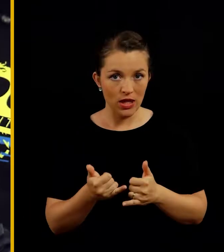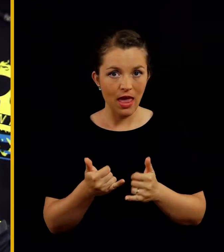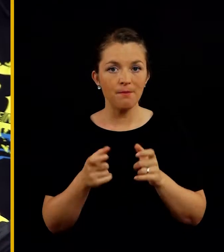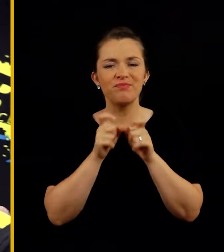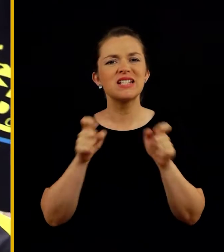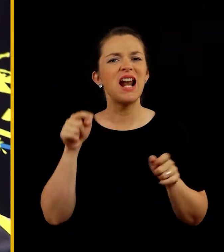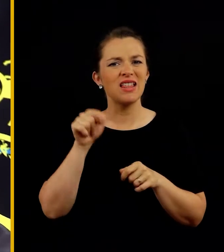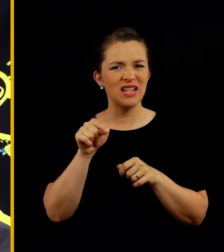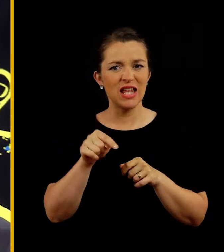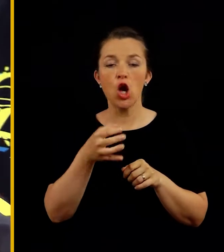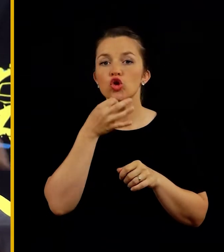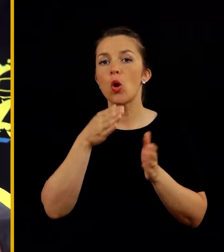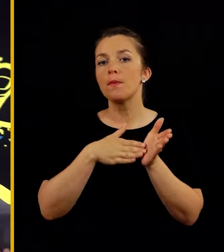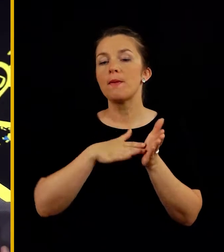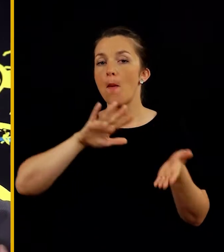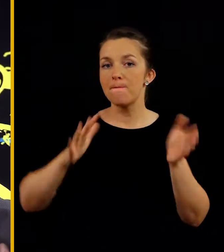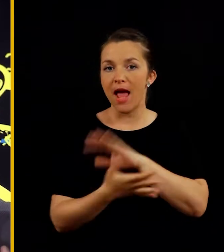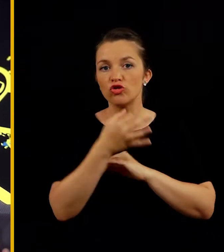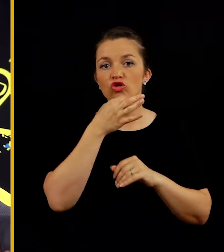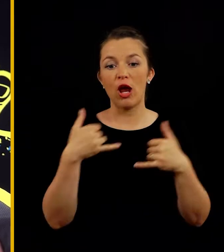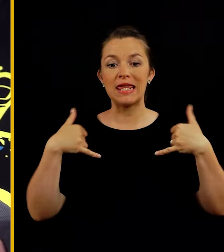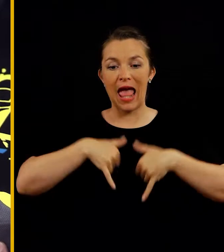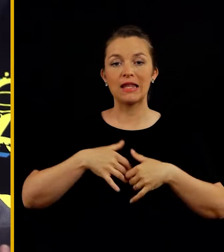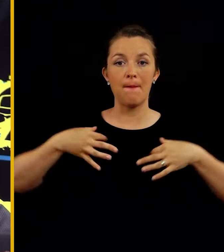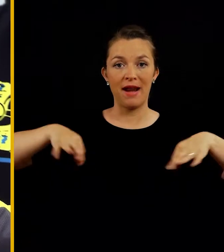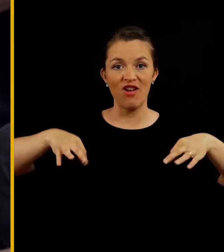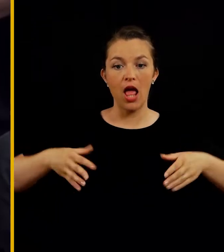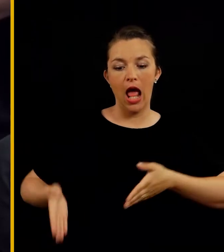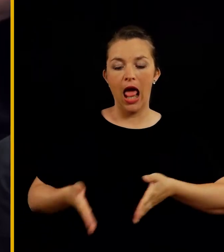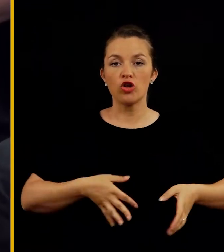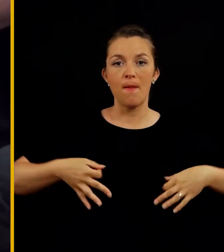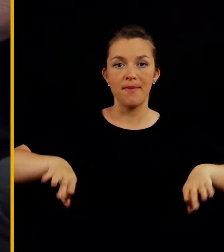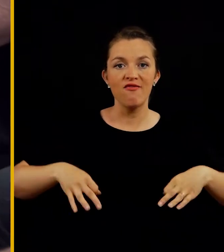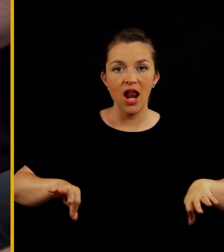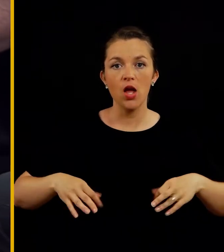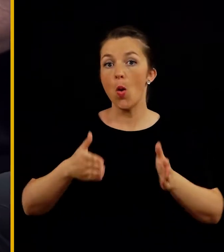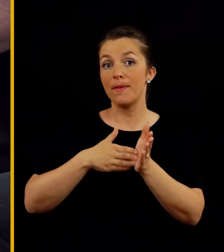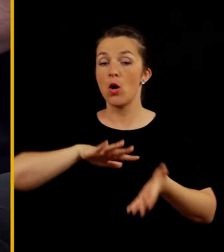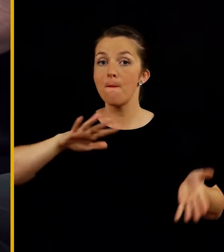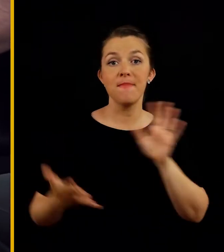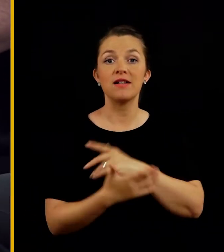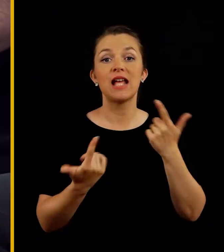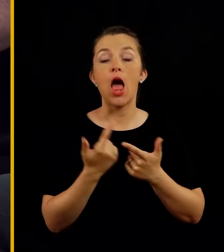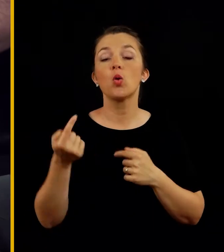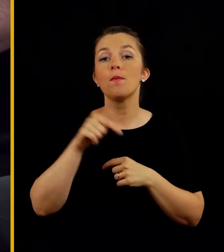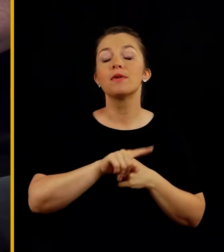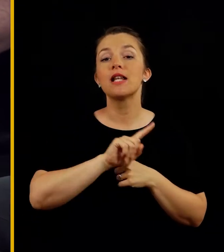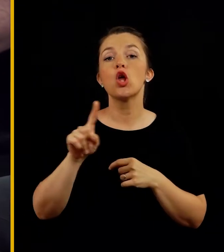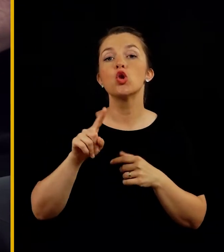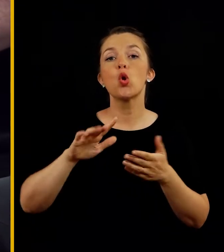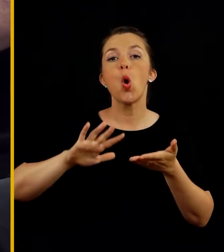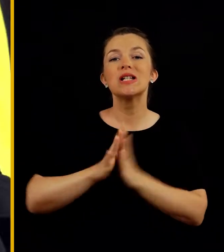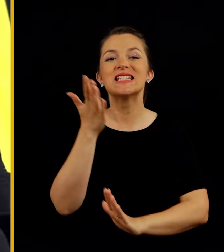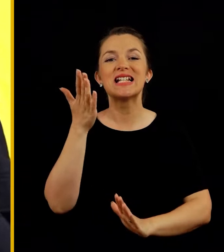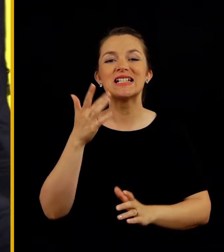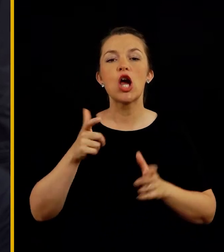pomembno je zaradi tega, če je v primeru paca, če je jakna prevelika, če so hlače prevelike, v primeru paca lahko pride